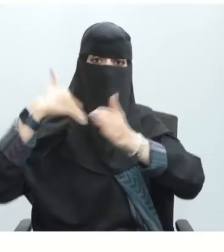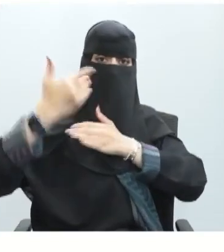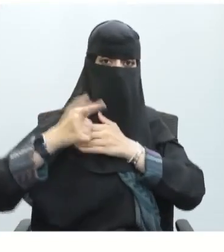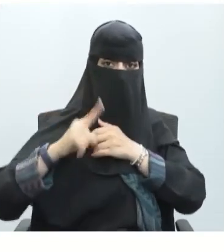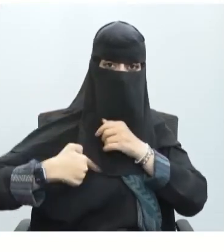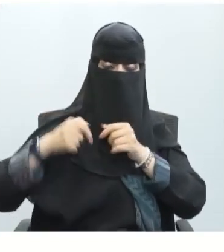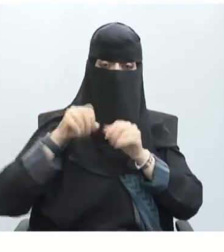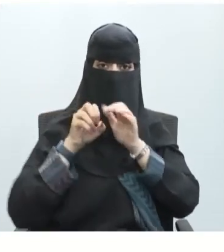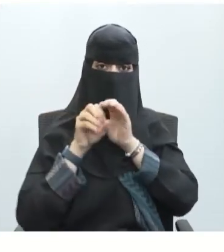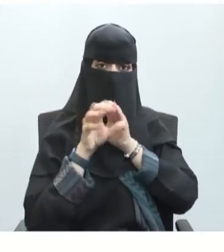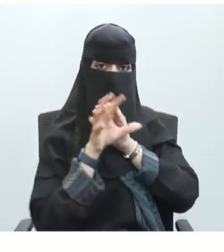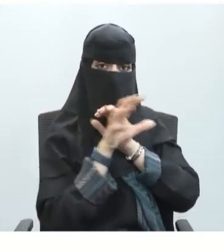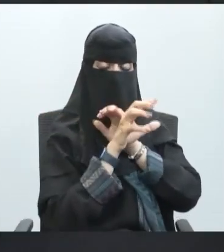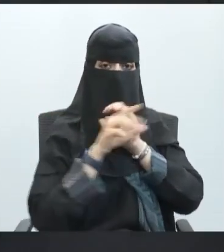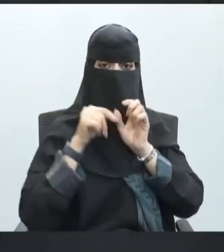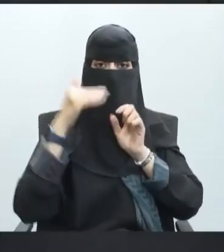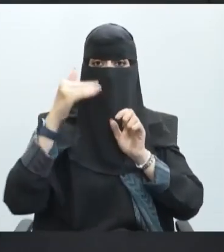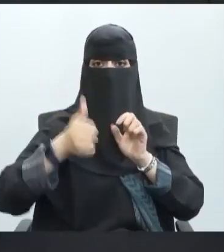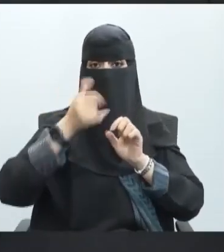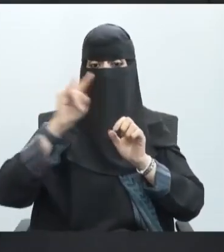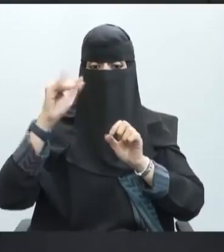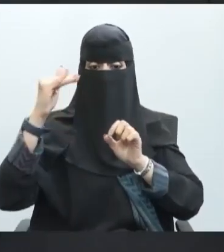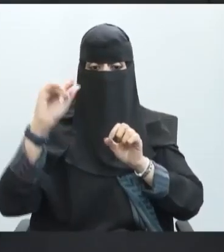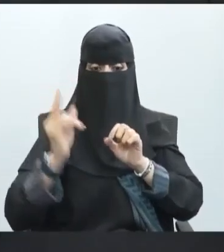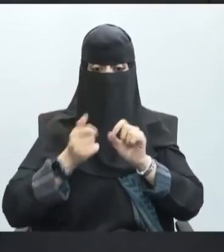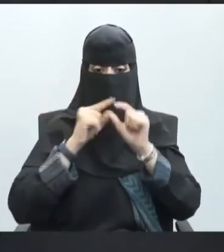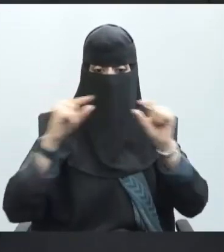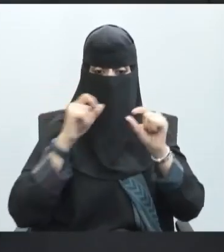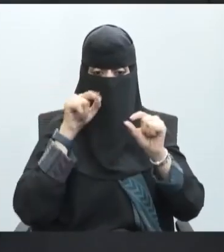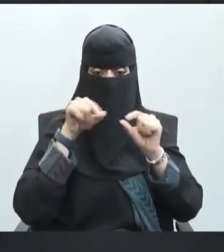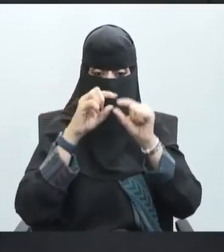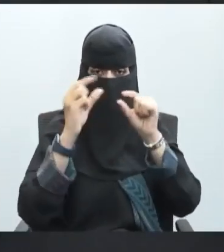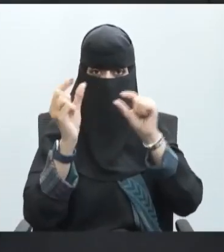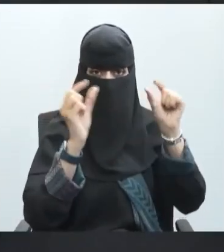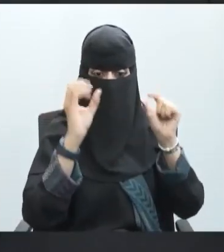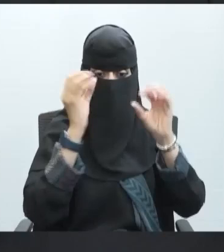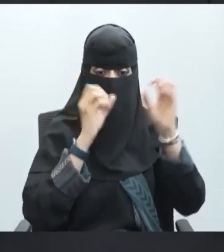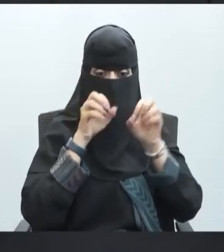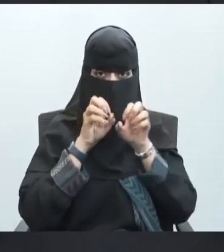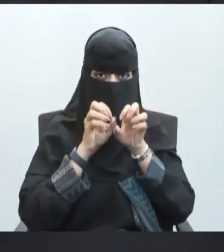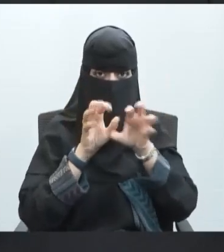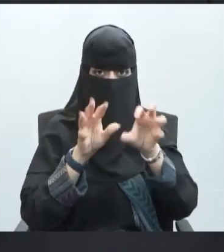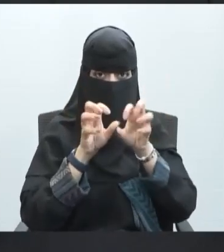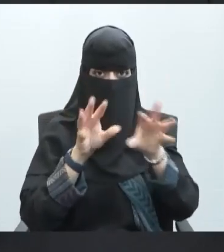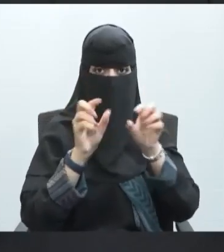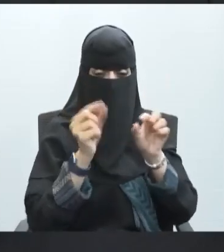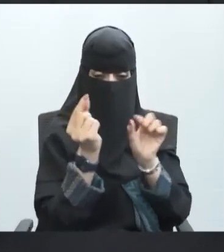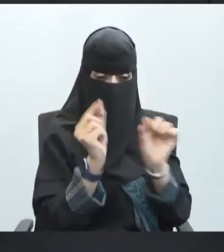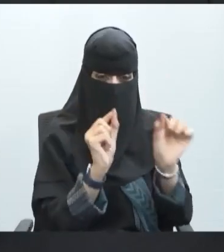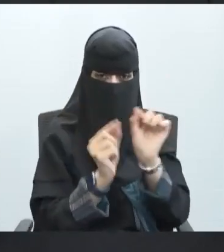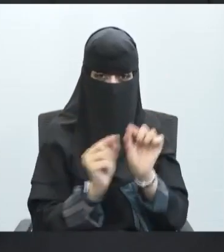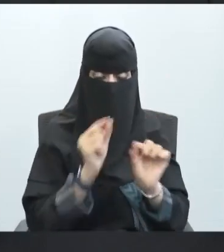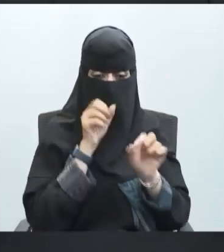أسميناه بالإخراج الخلوي ما هو الإخراج الخلوي؟ هذه الحويصلات سوف تكون بإخراج هذه الأيونات هذه